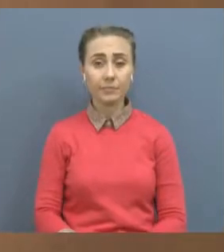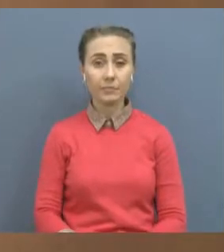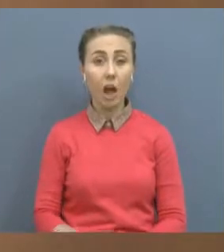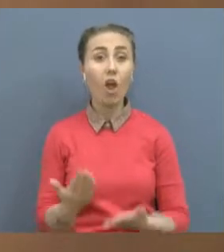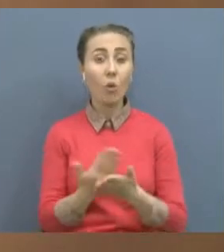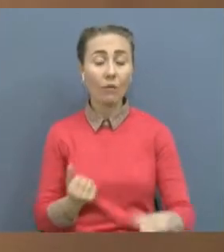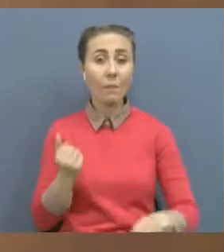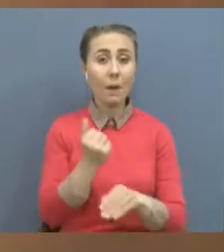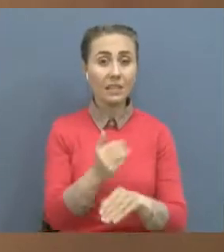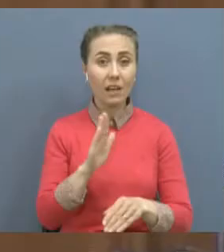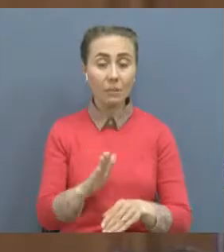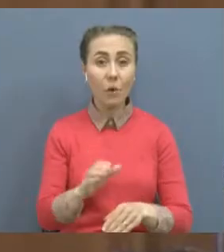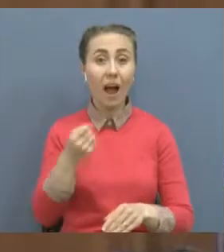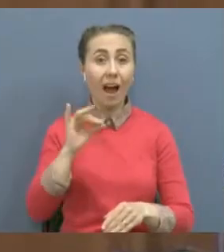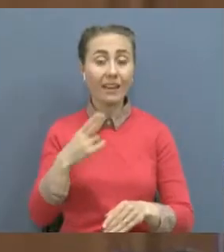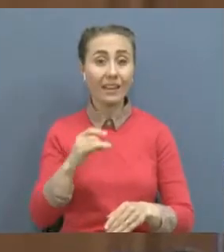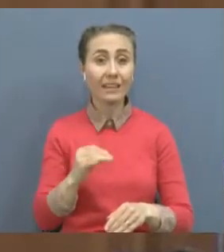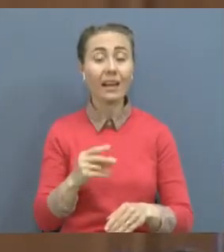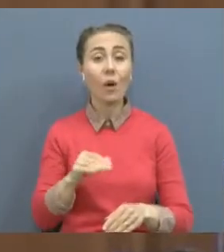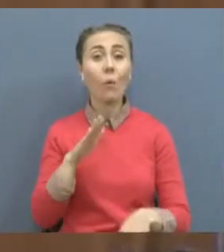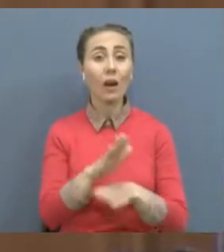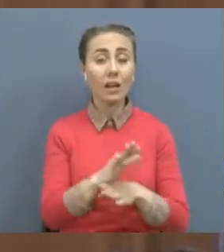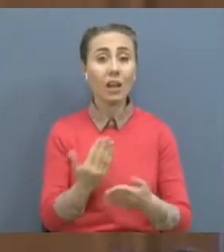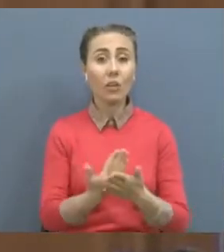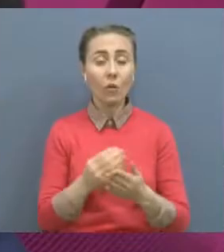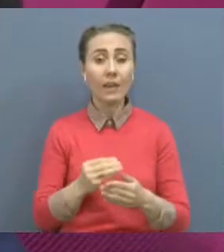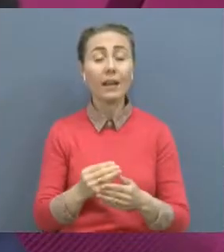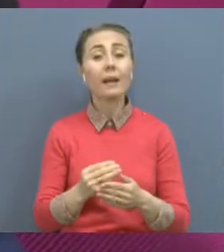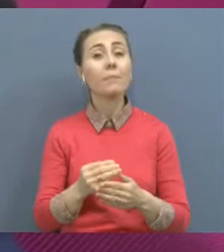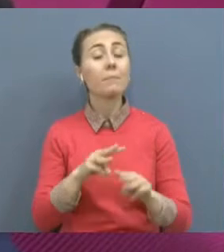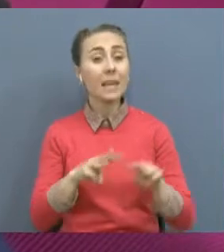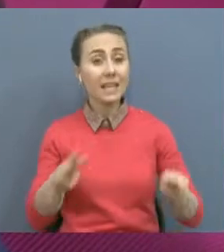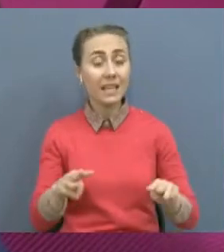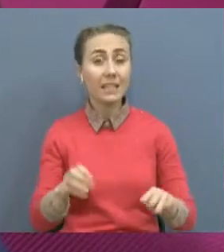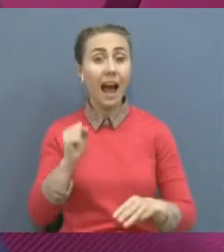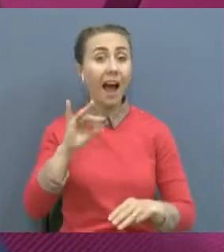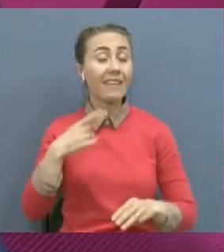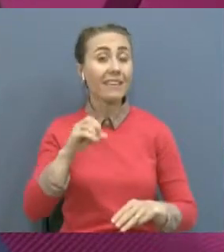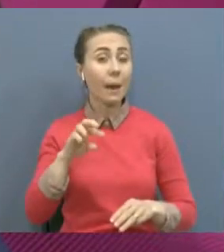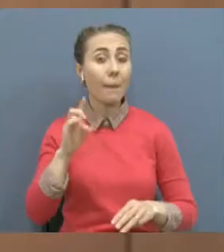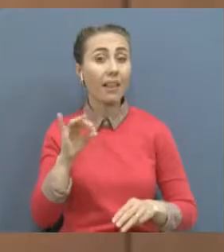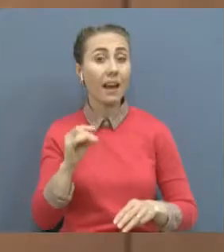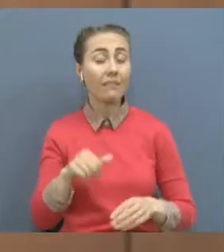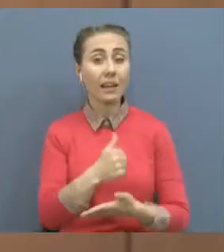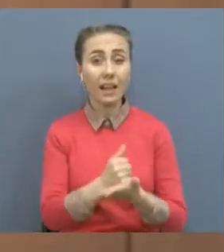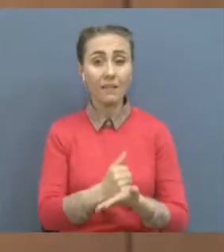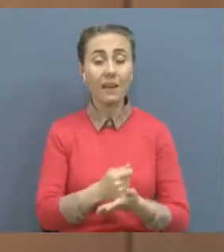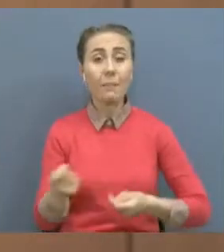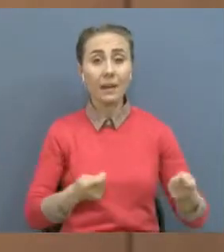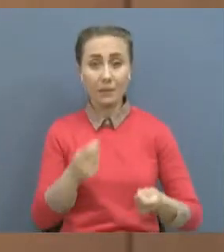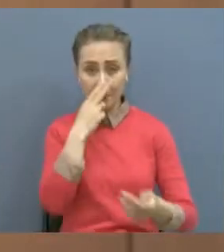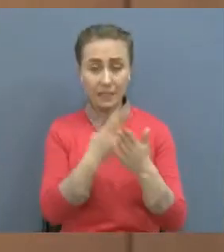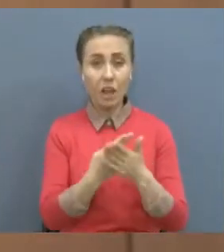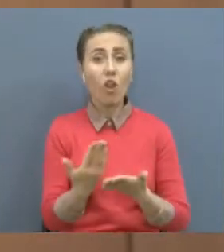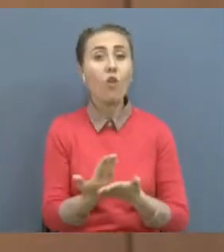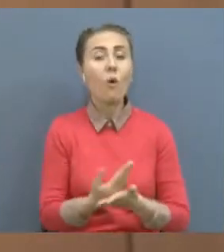Балаевы тағайындалды. Ведомысының жаңа башысын ұжымына үкімет башысы таңыстырды. Асқар Маймен Айда Балаевының Ақпарат және үшкі